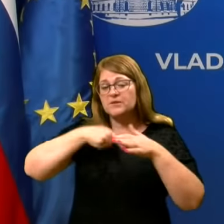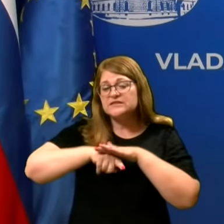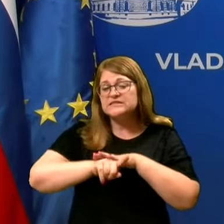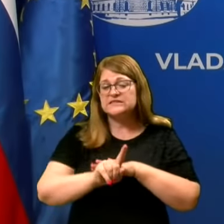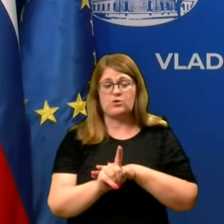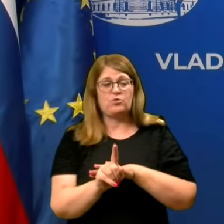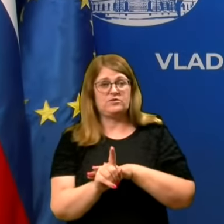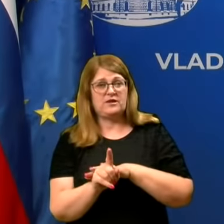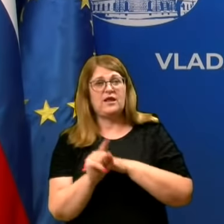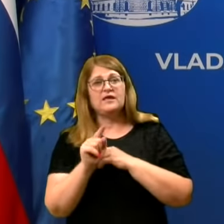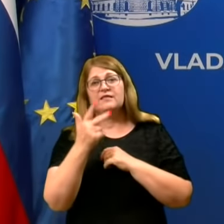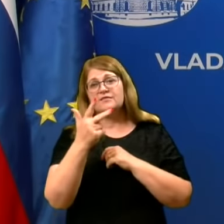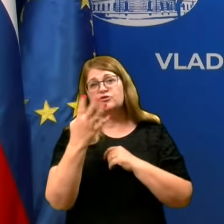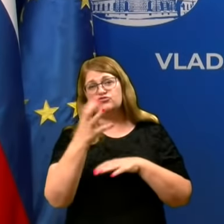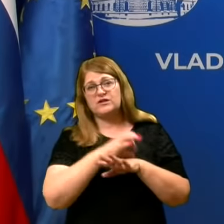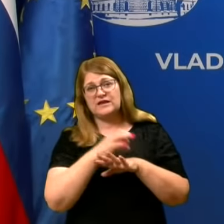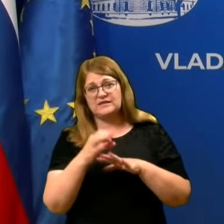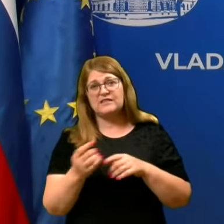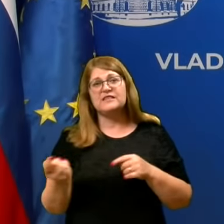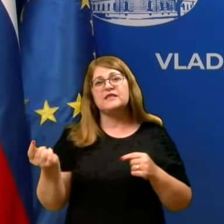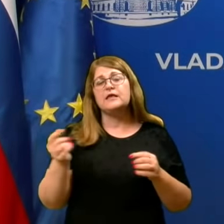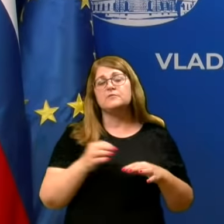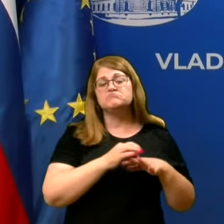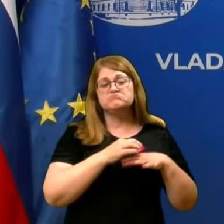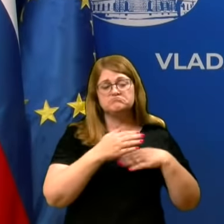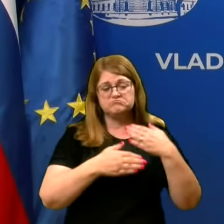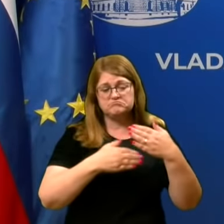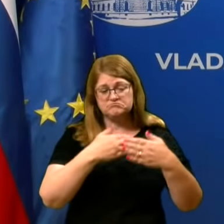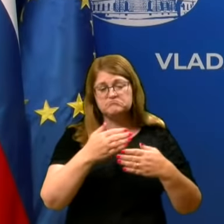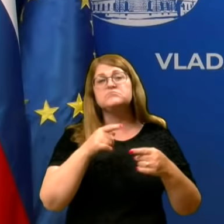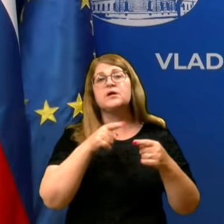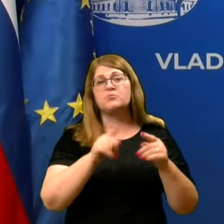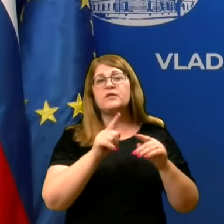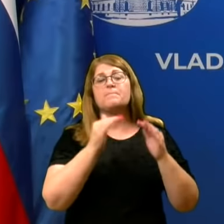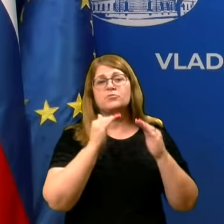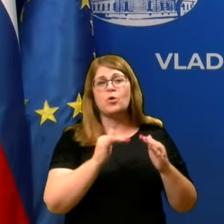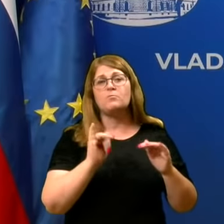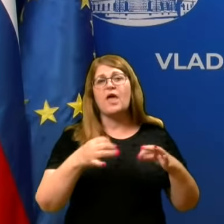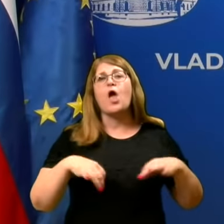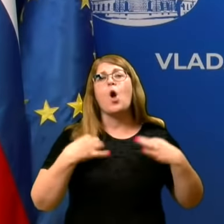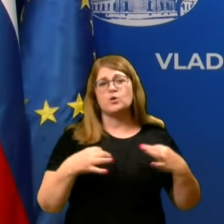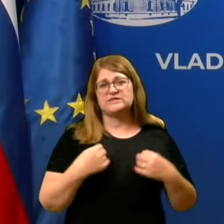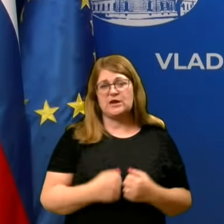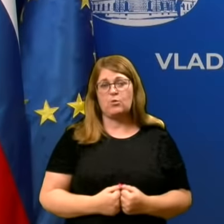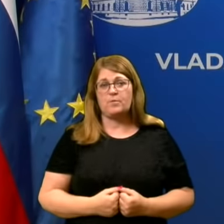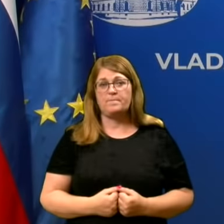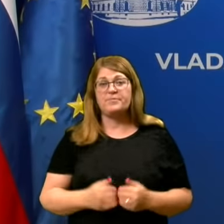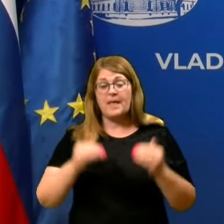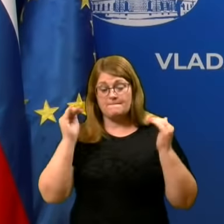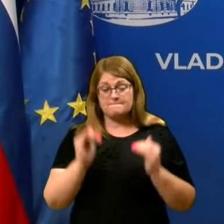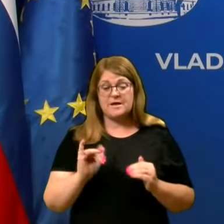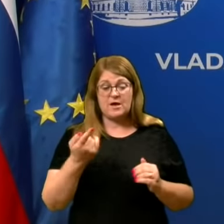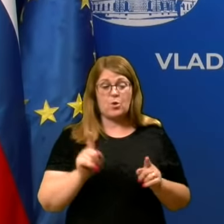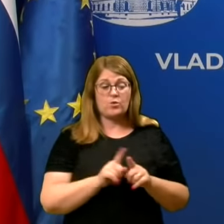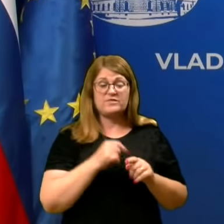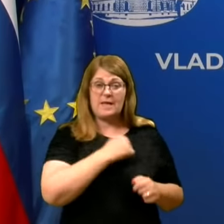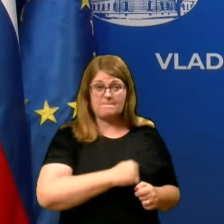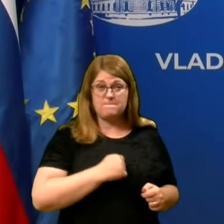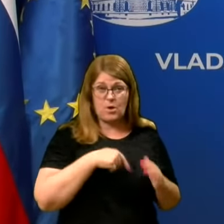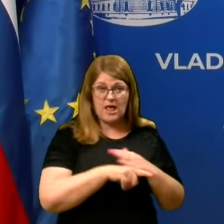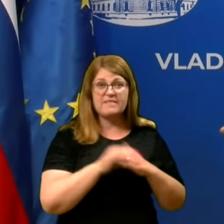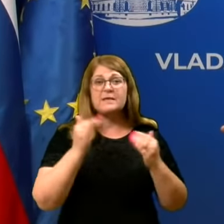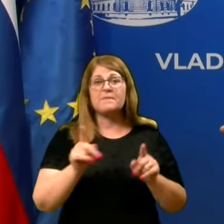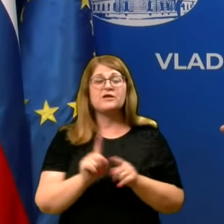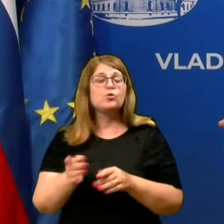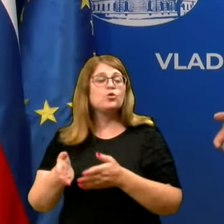predvidoma v treh, štirih tednih priperljajo do tega, da je dom pravzaprav ozdravljen. Manjko imamo notr bolanih, manj je tudi umrlih. To